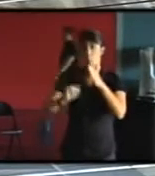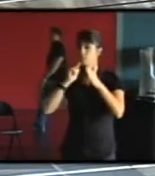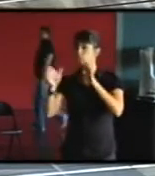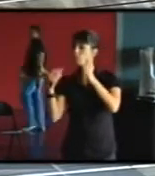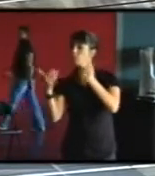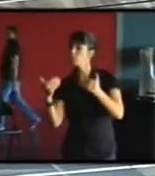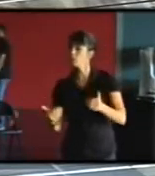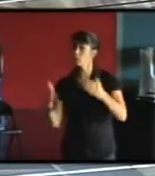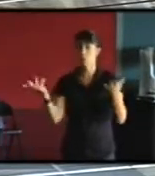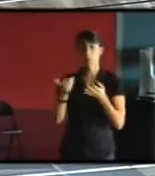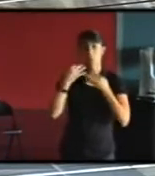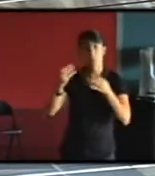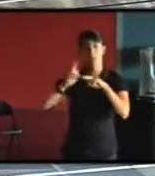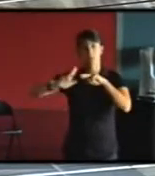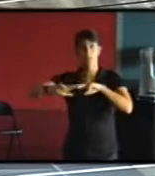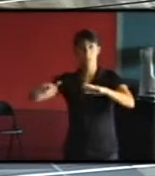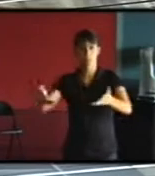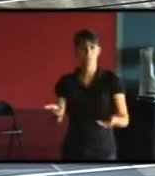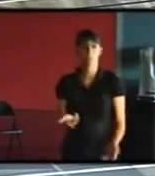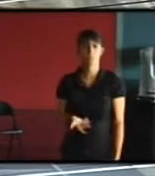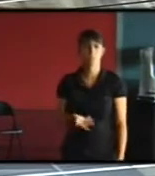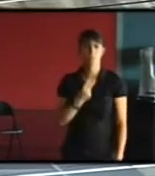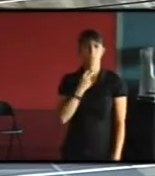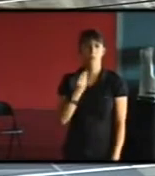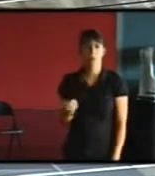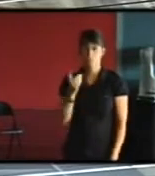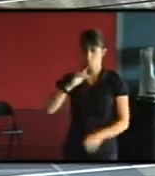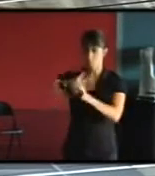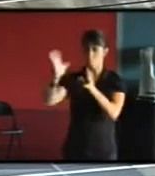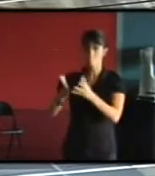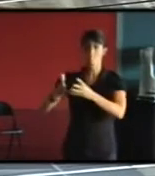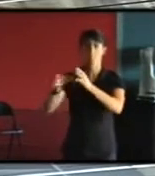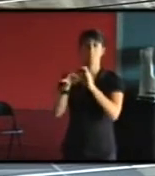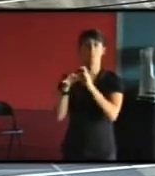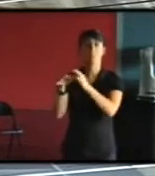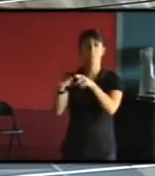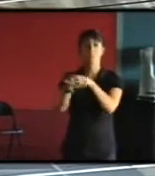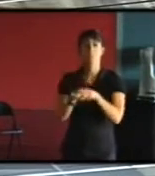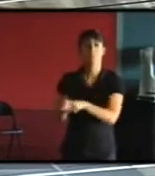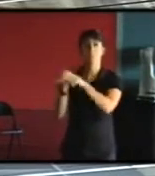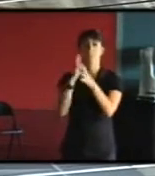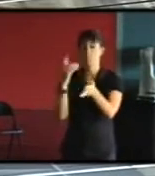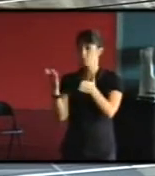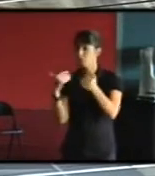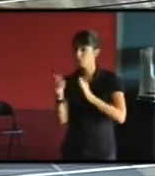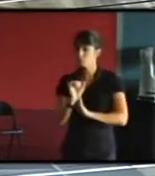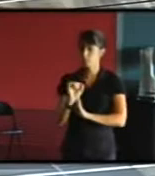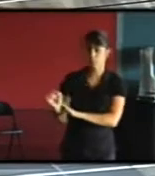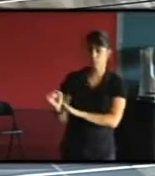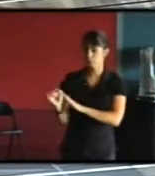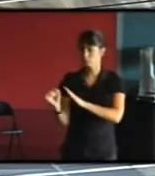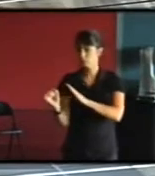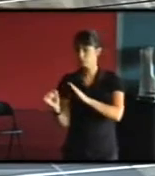comment on intervient qu'est-ce qu'on garde qu'est-ce qui prime là c'est absolument